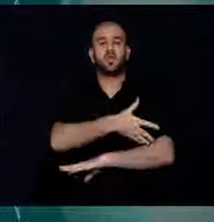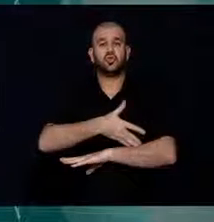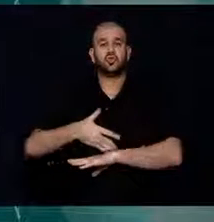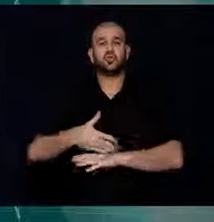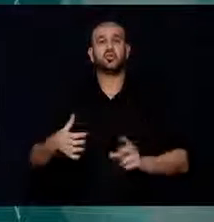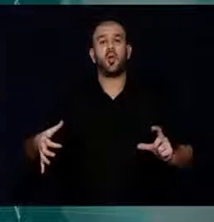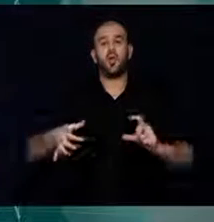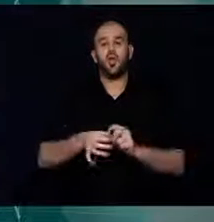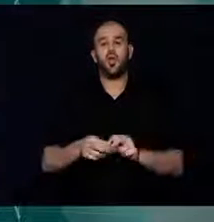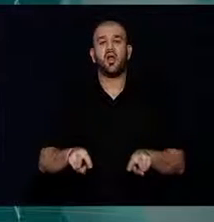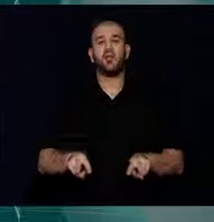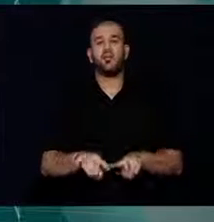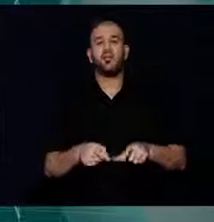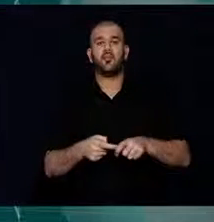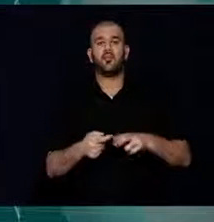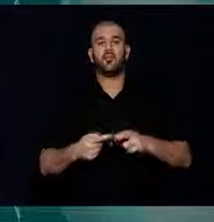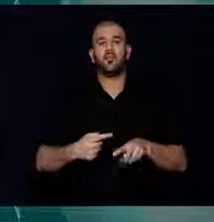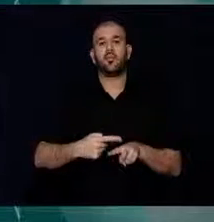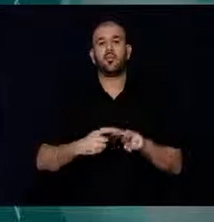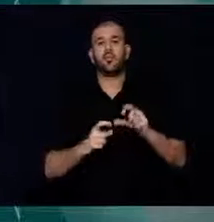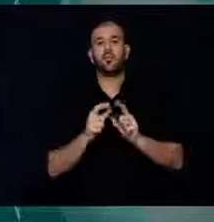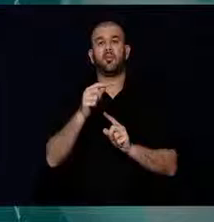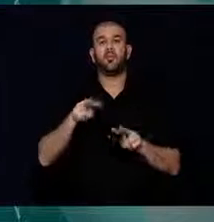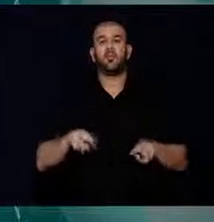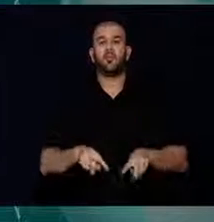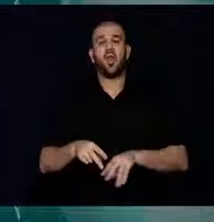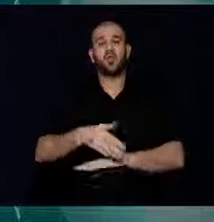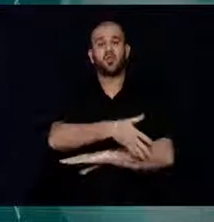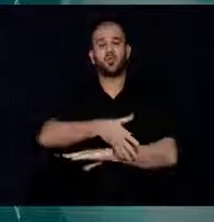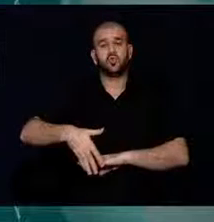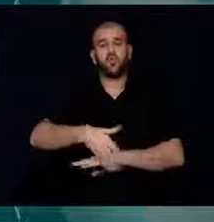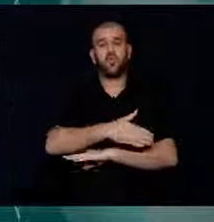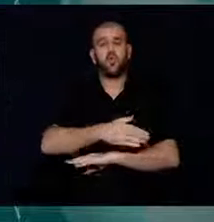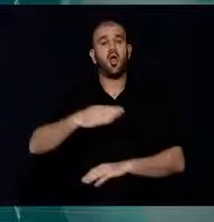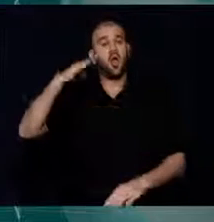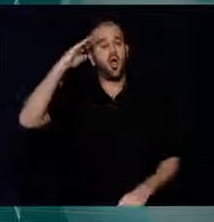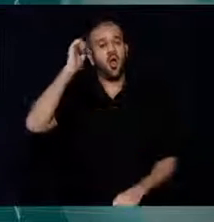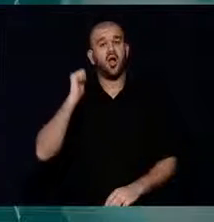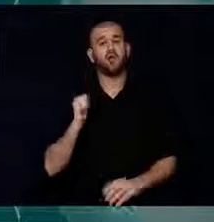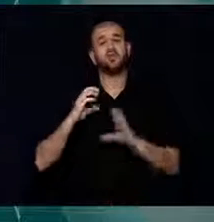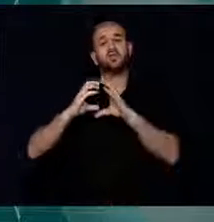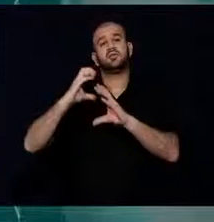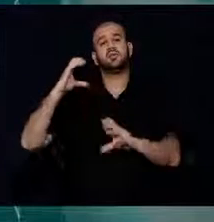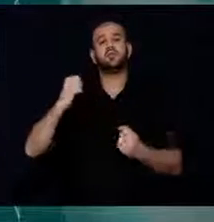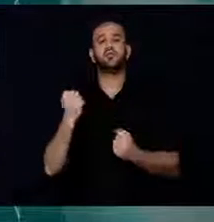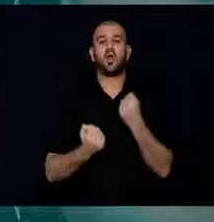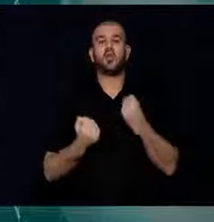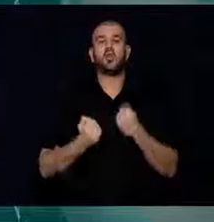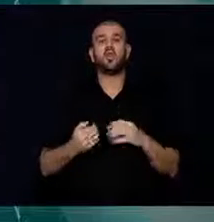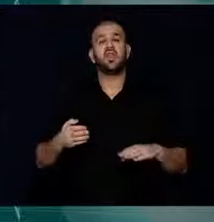askeri servis araçlarının geçişi sırasında patlama meydana geldi.